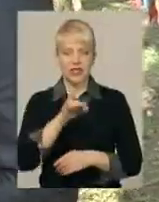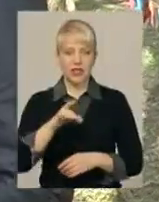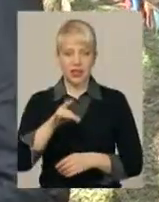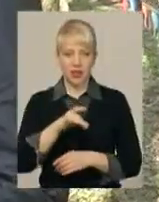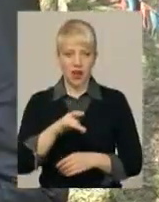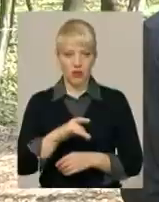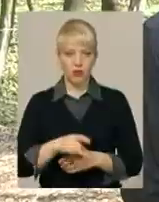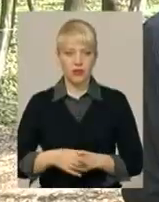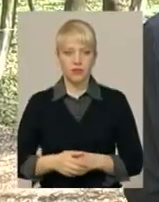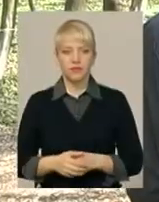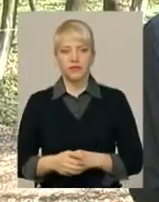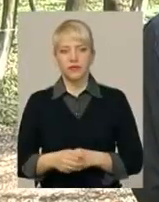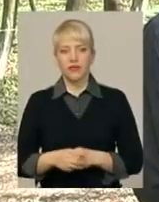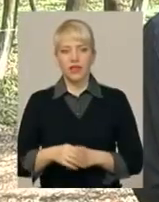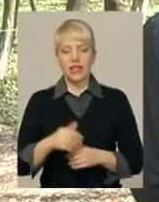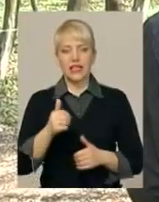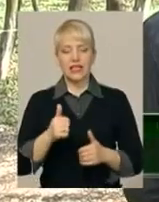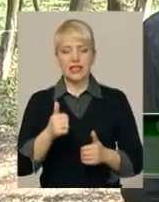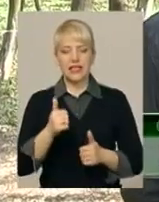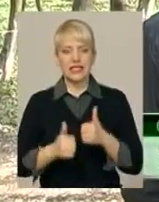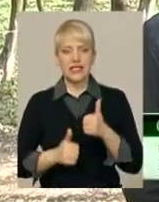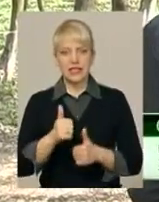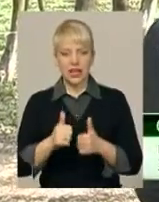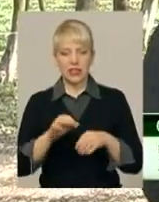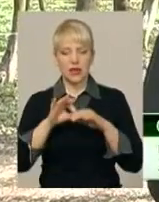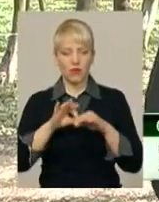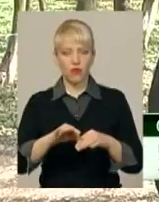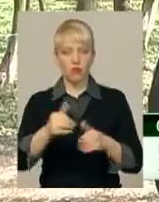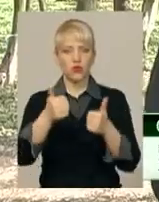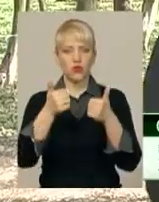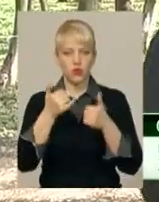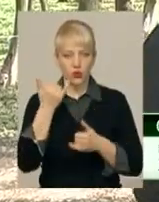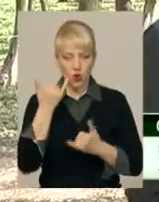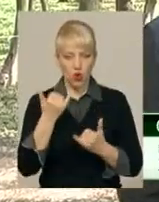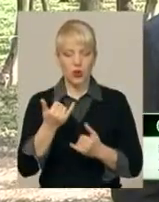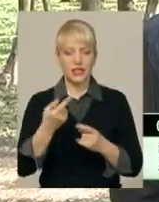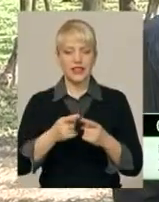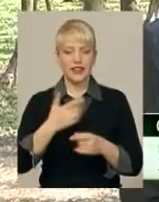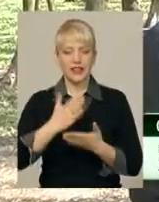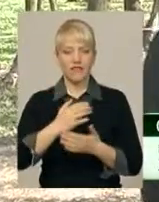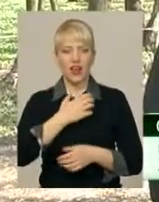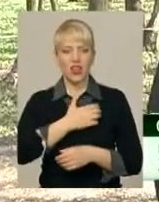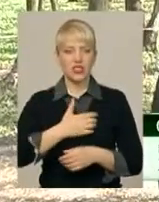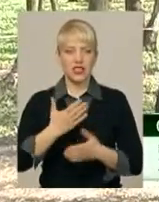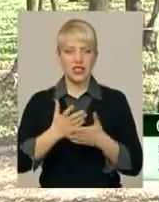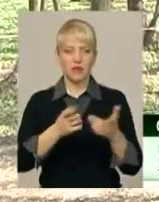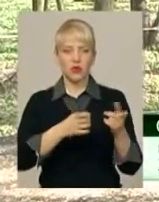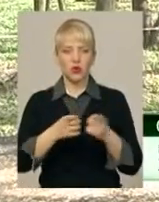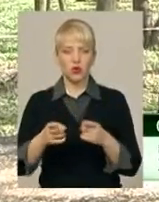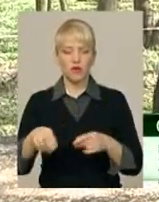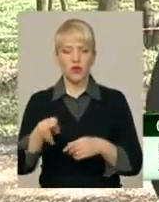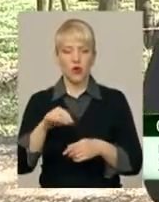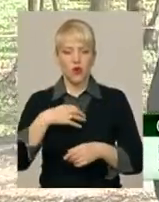Олександр Прокопов. Старти, як ми проводимо сьогодні, вони дуже важливі, тому що це є підготовкою до основних змагань, до